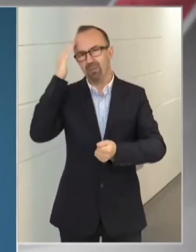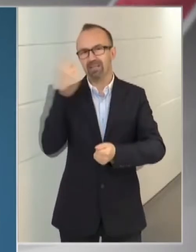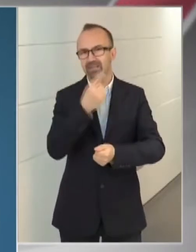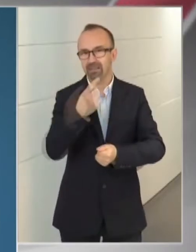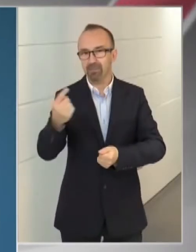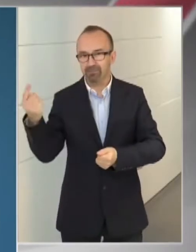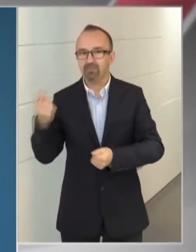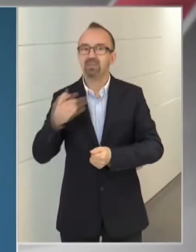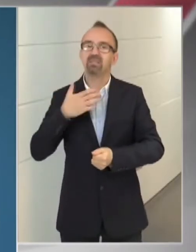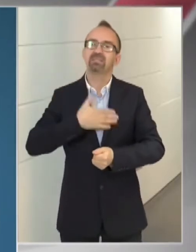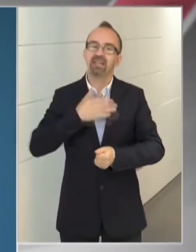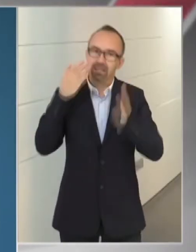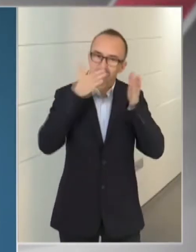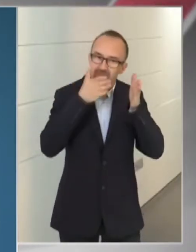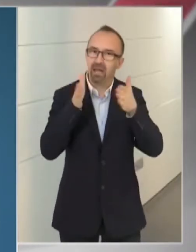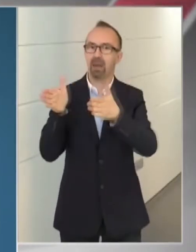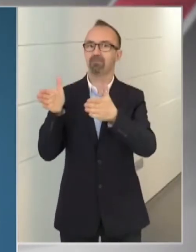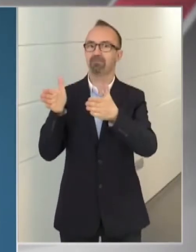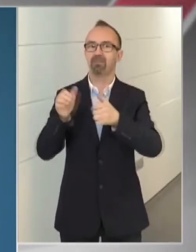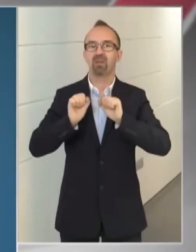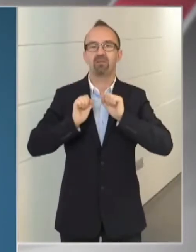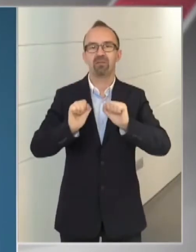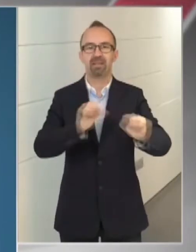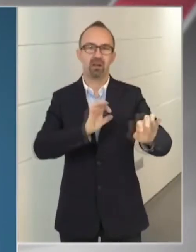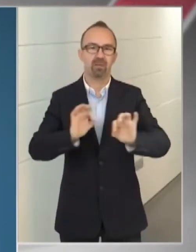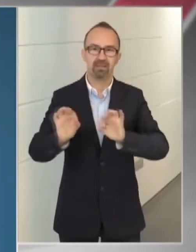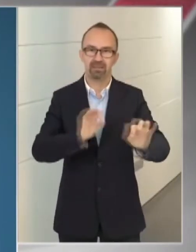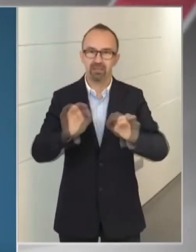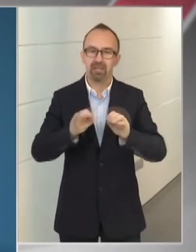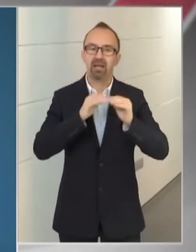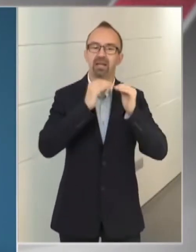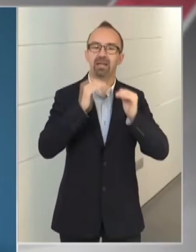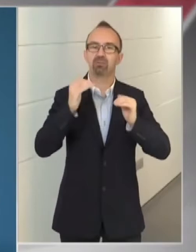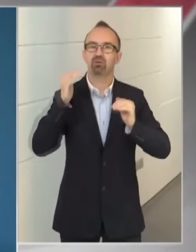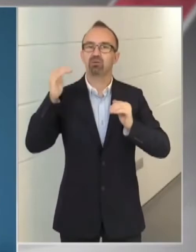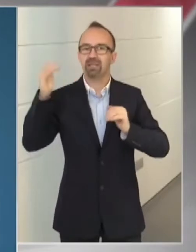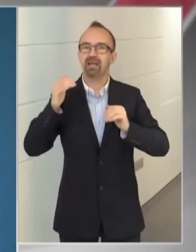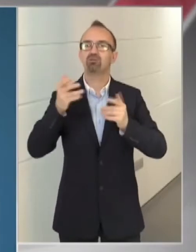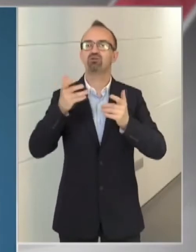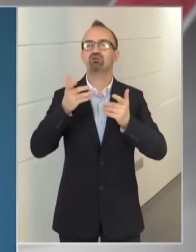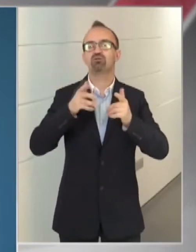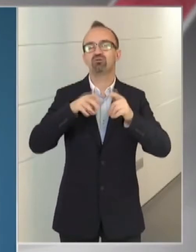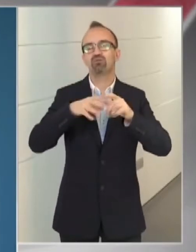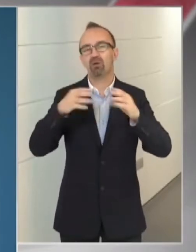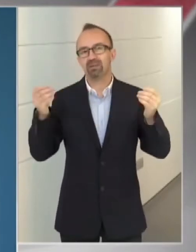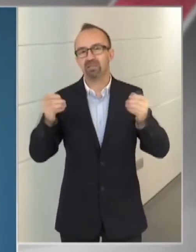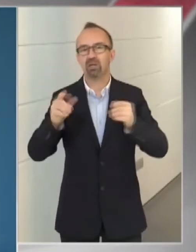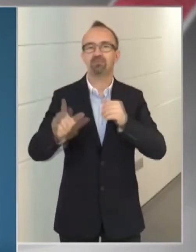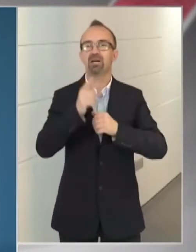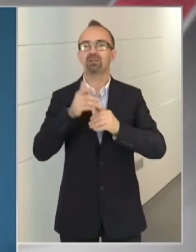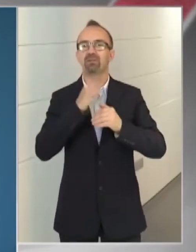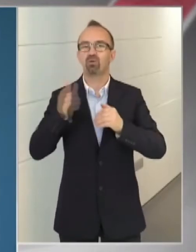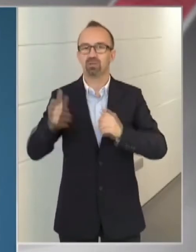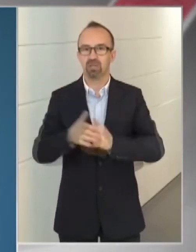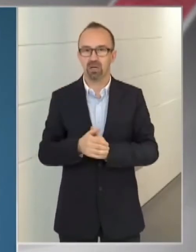-től 500 ezer forintig büntethetik. A szálláshelyeken található bárokban csak az ott üzleti célból megszálló vendégeket